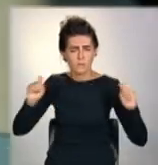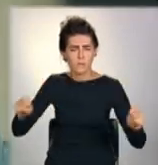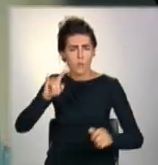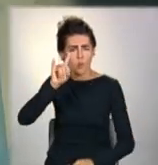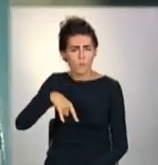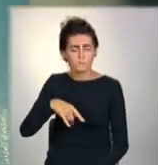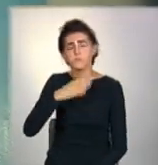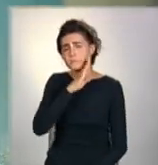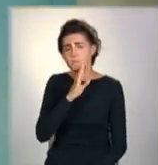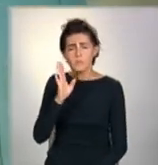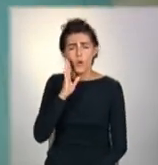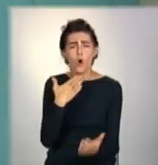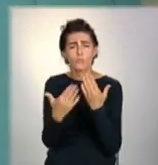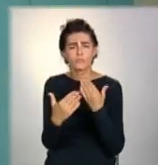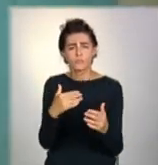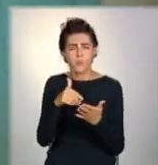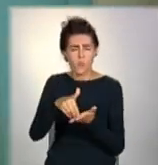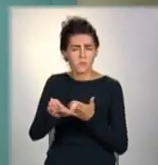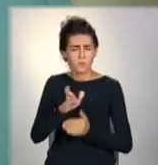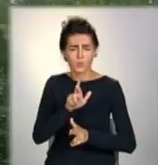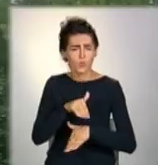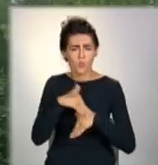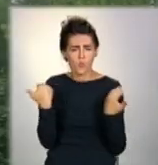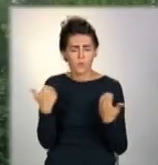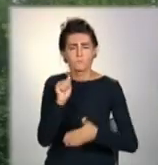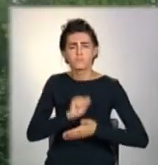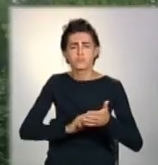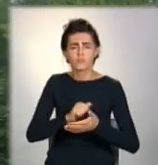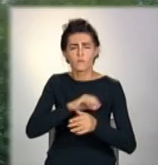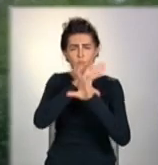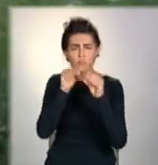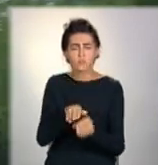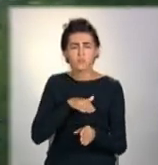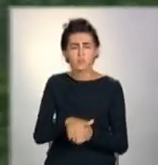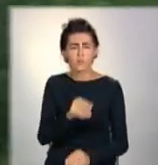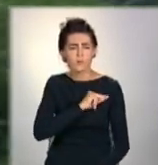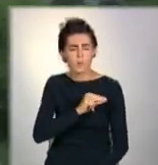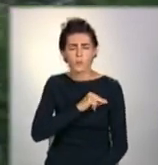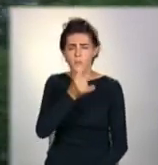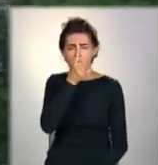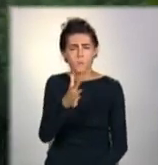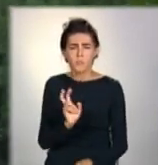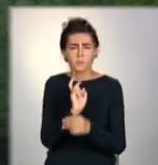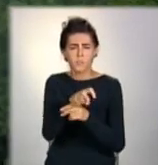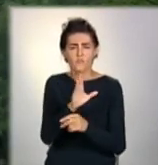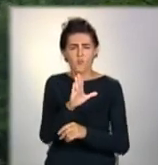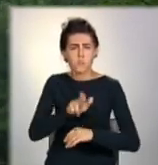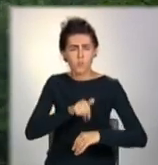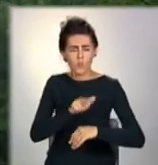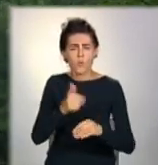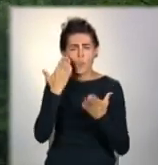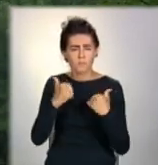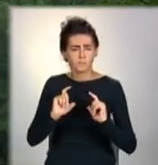Мати хлопчика спілкуватися відмовилася. Через начебто щільний робочий графік не з'явилася поки до поліції, куди її